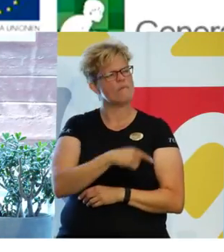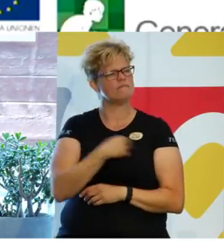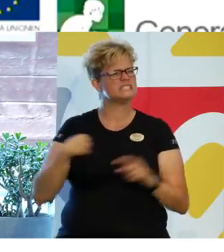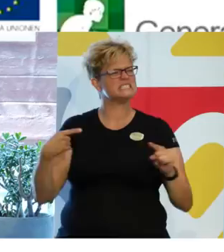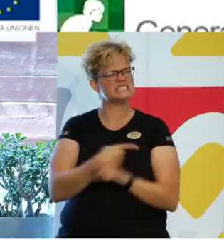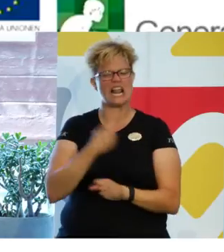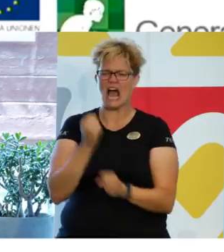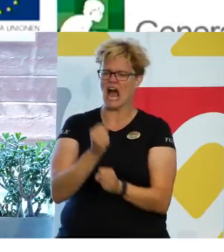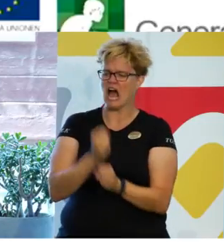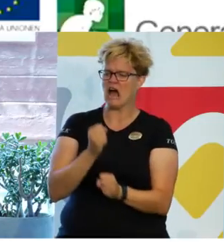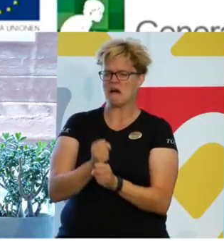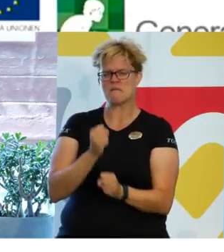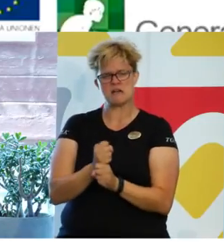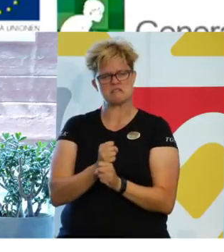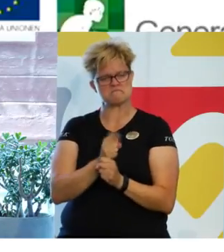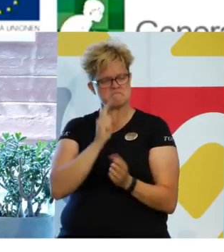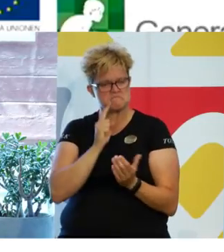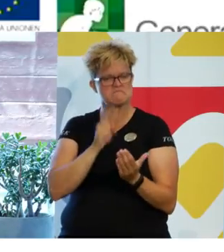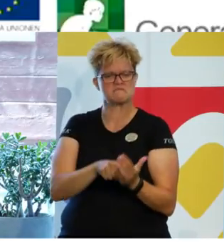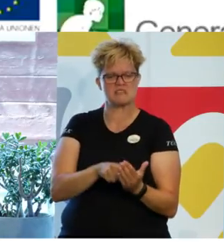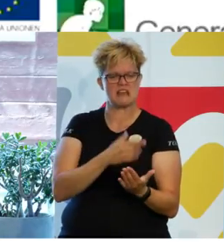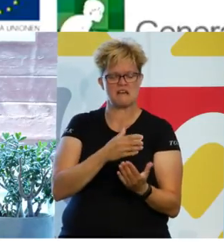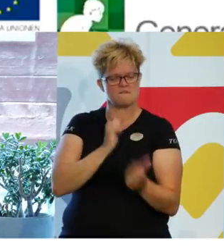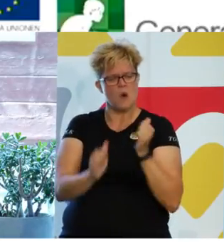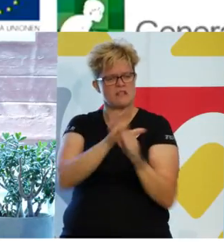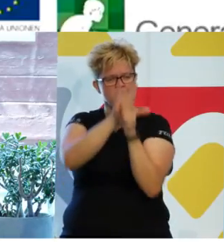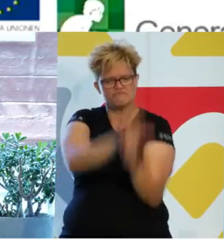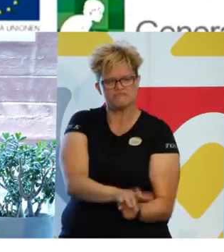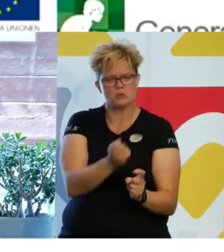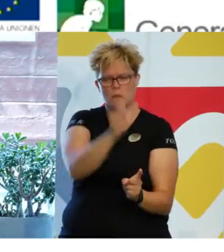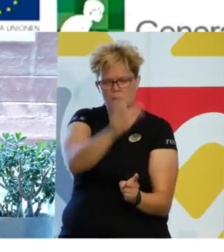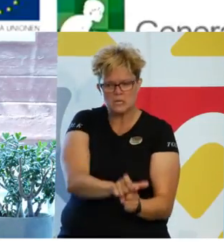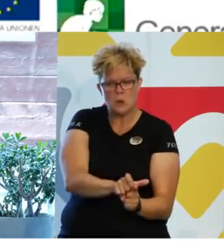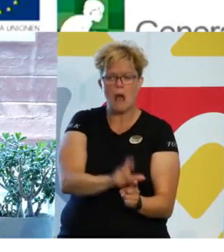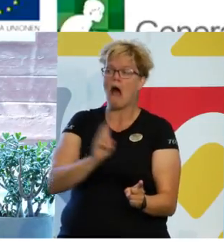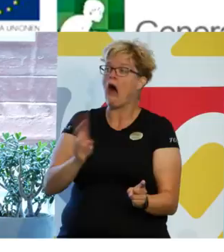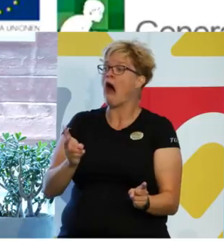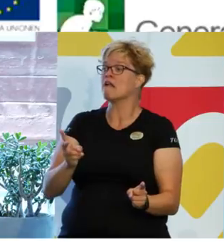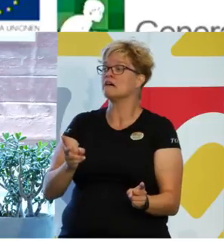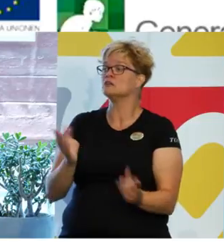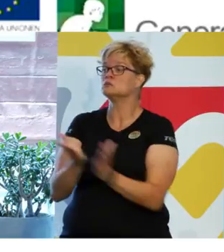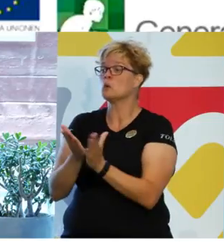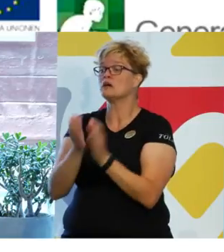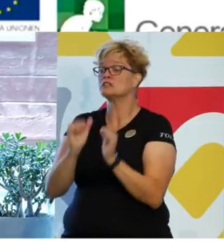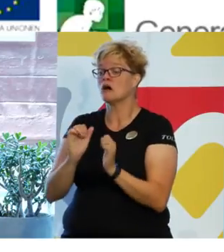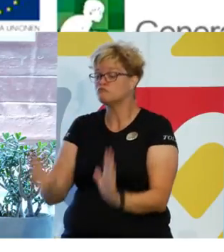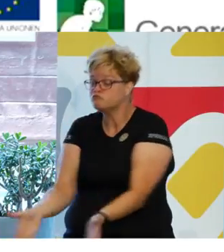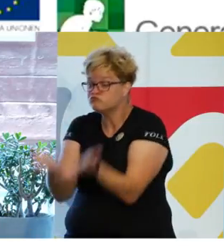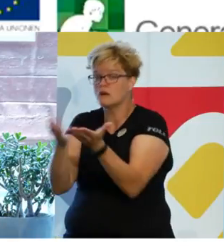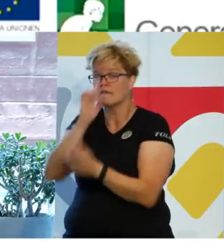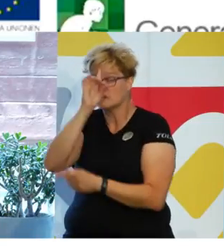arbetar för att ingen får diskrimineras. Eller för att skolan ska främja